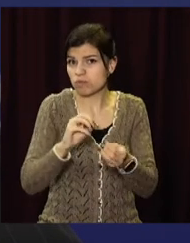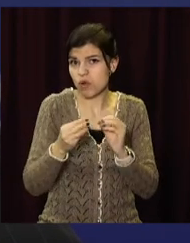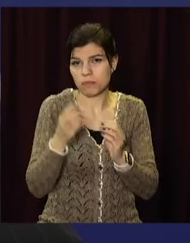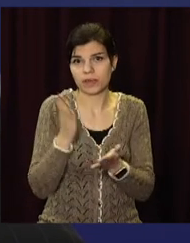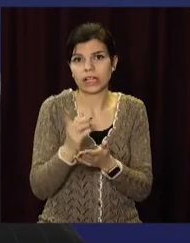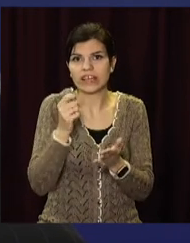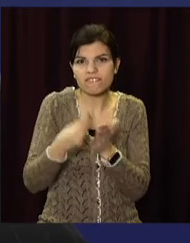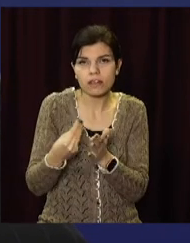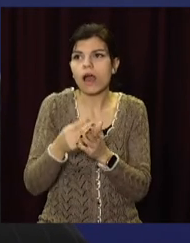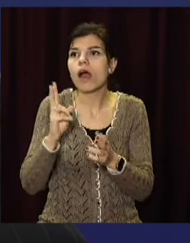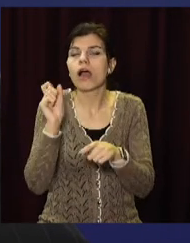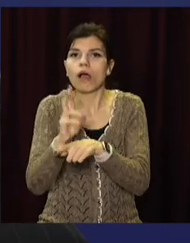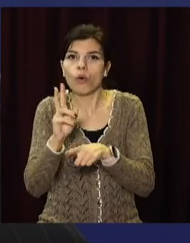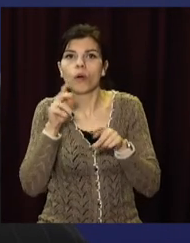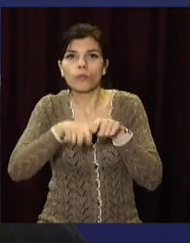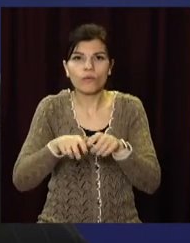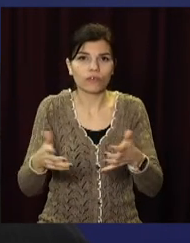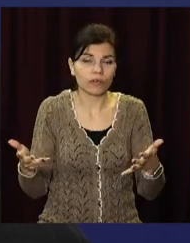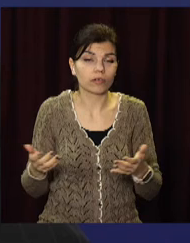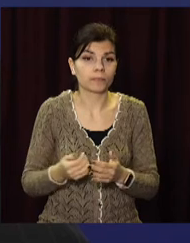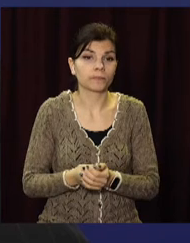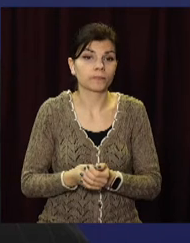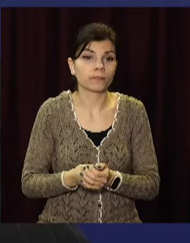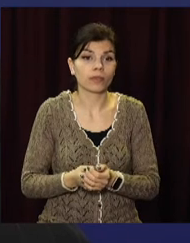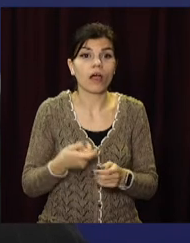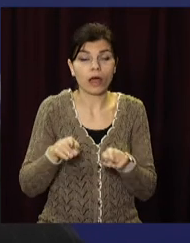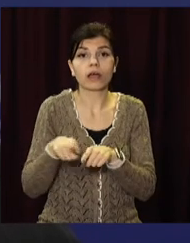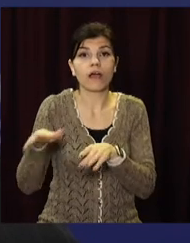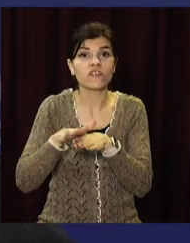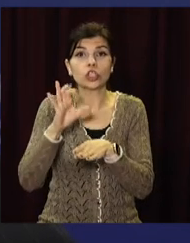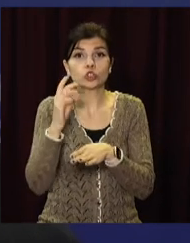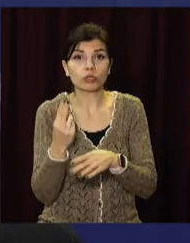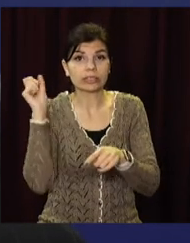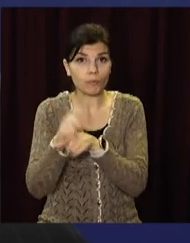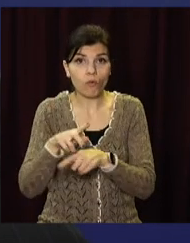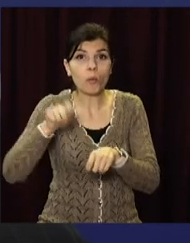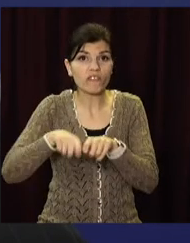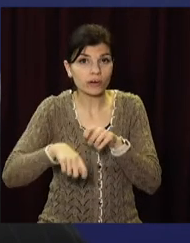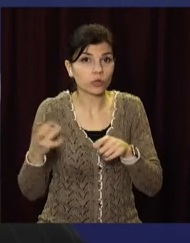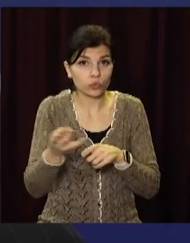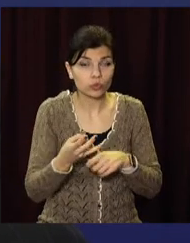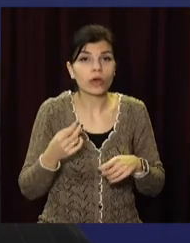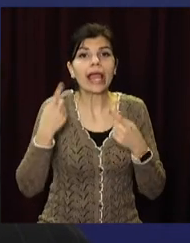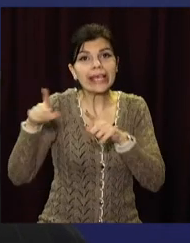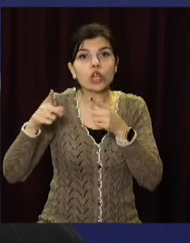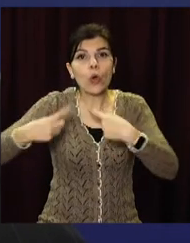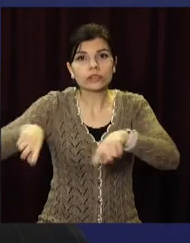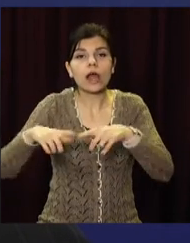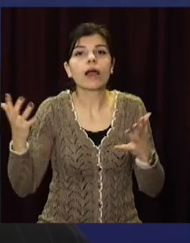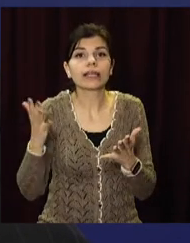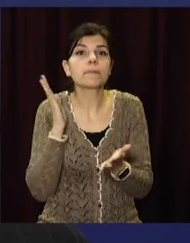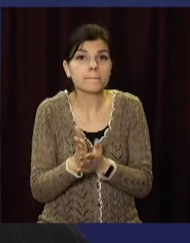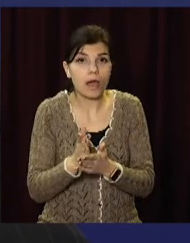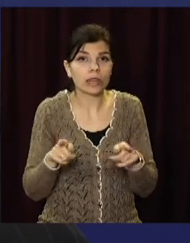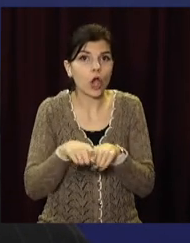якраз зможуть прийти в рамках виконання соціального замовлення інші організації, які вже мають